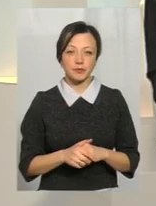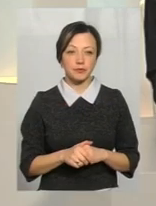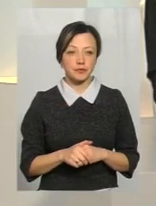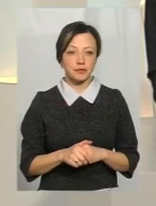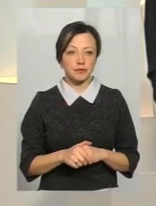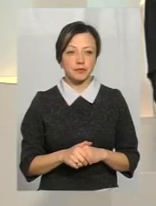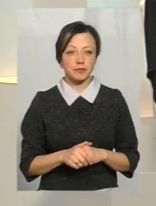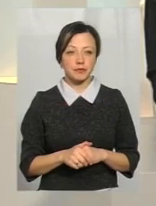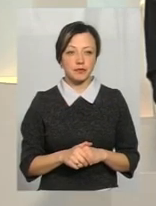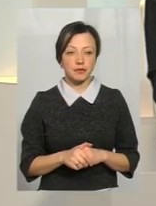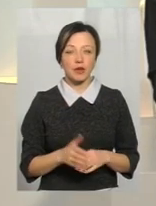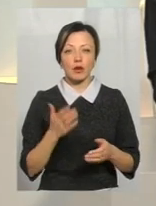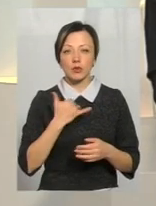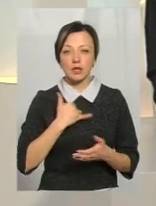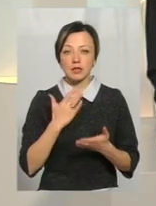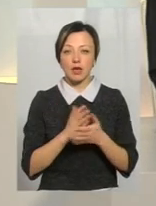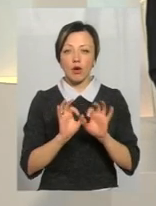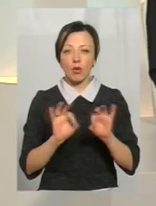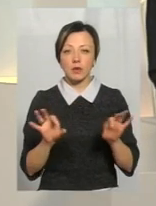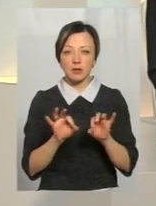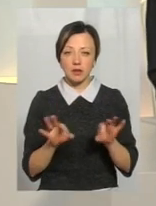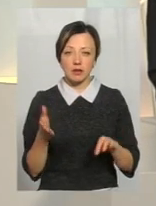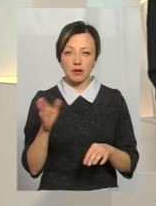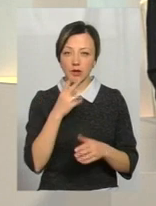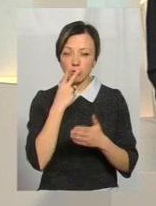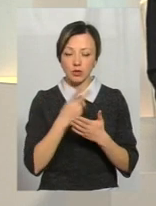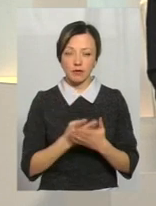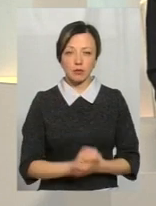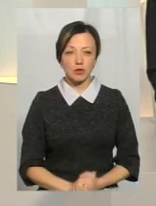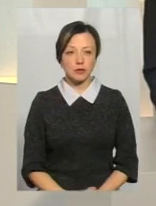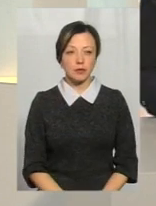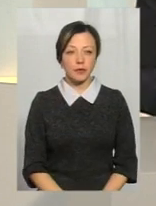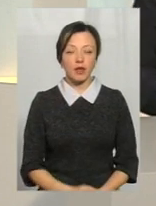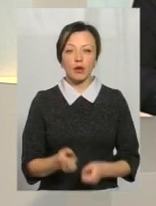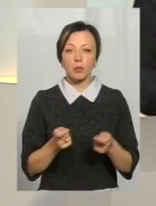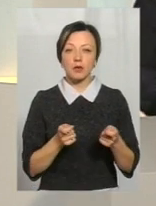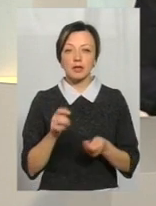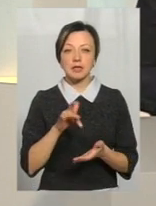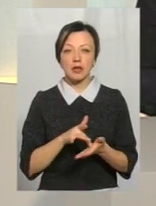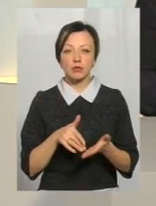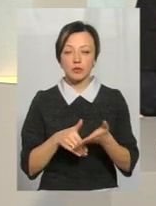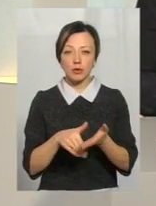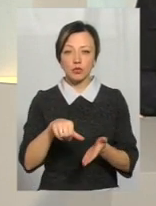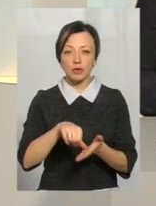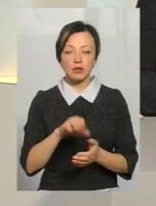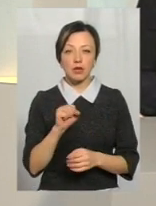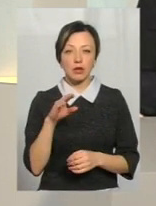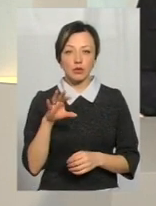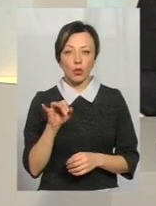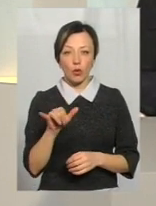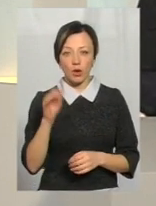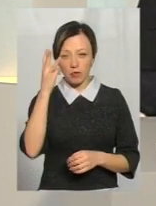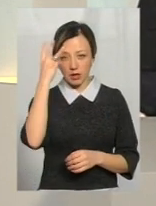Сергій. В нас ще є коментар Володимира Шрубковського. Давайте його подивимося. Це координатор Центру допомоги учасникам АТО у